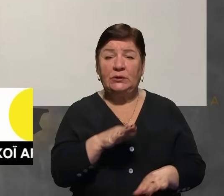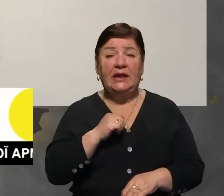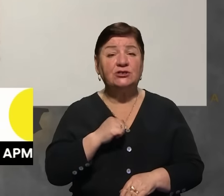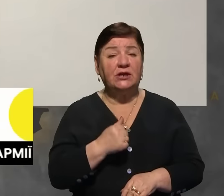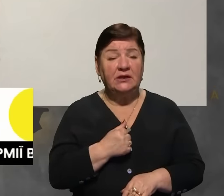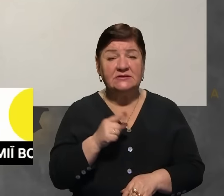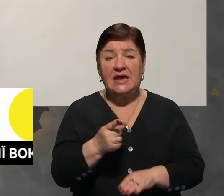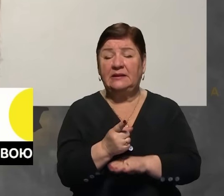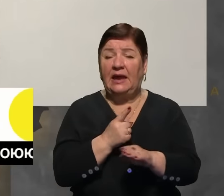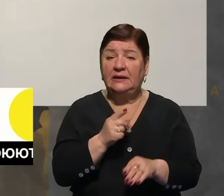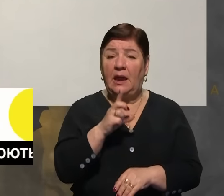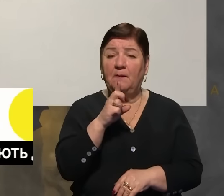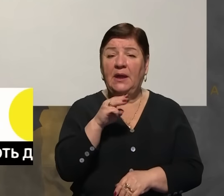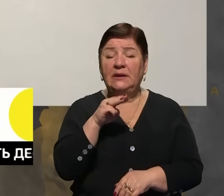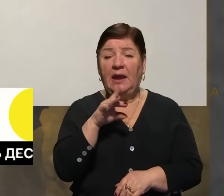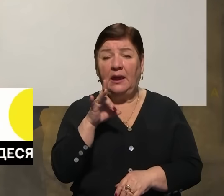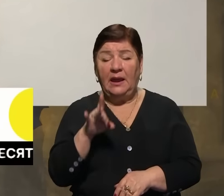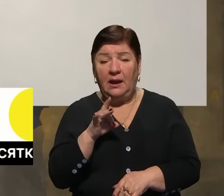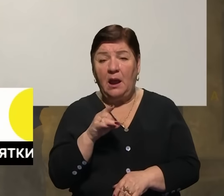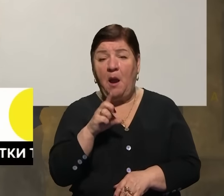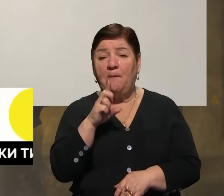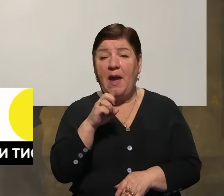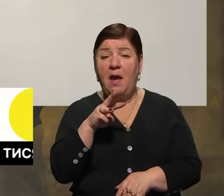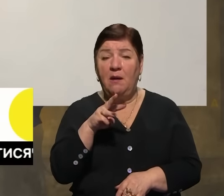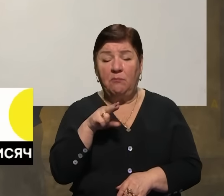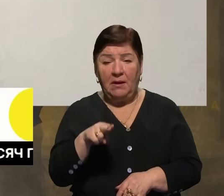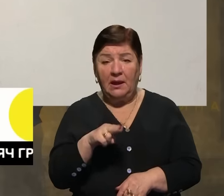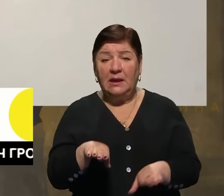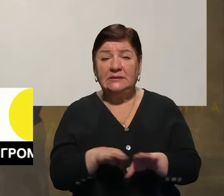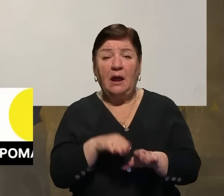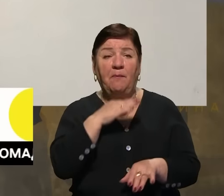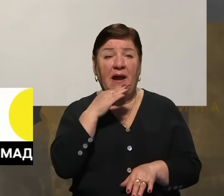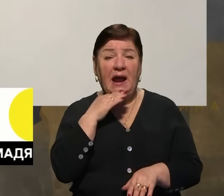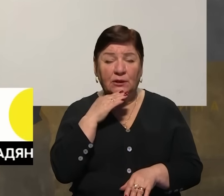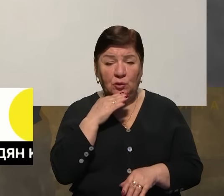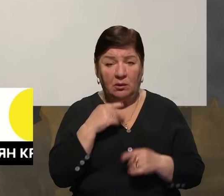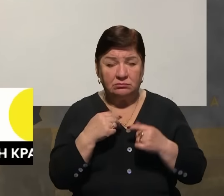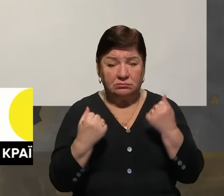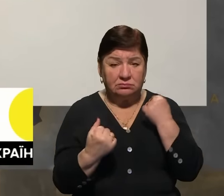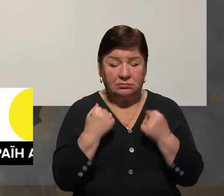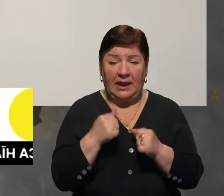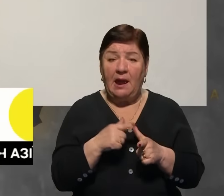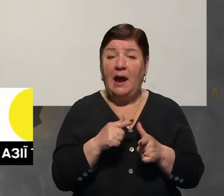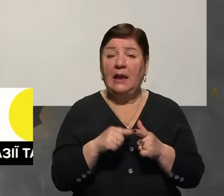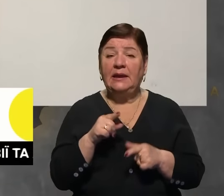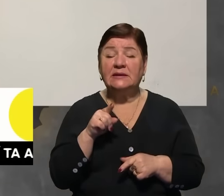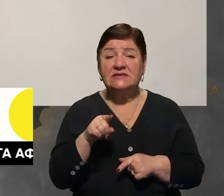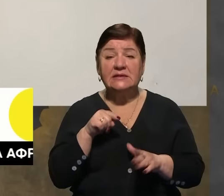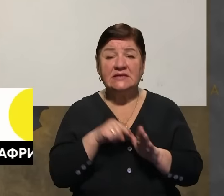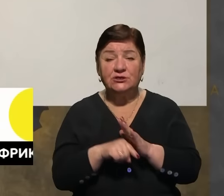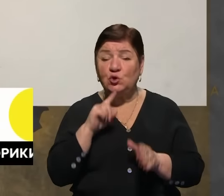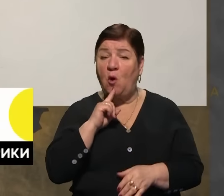це і танки, БТР, і БМП. І так багато палимо, це значно